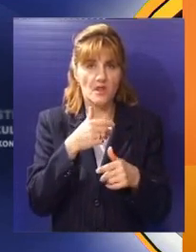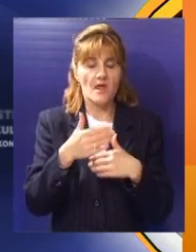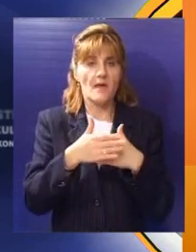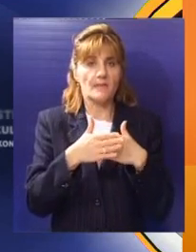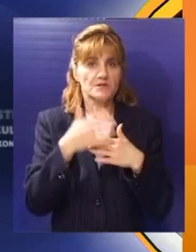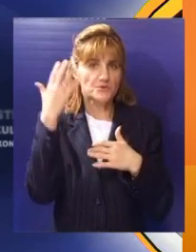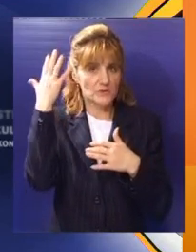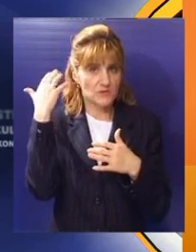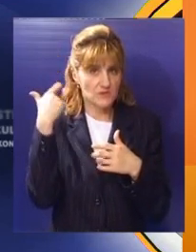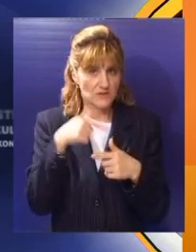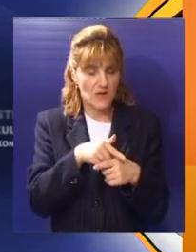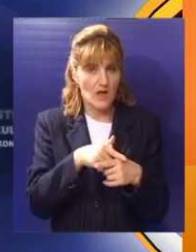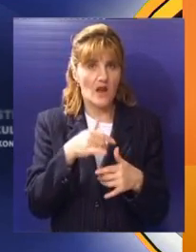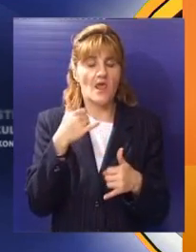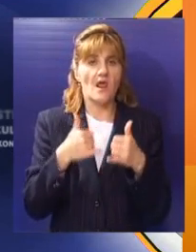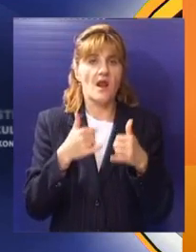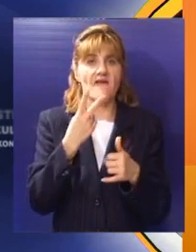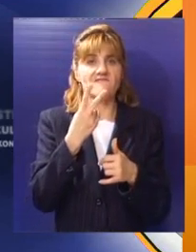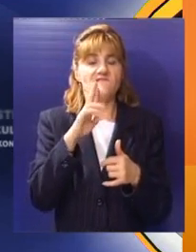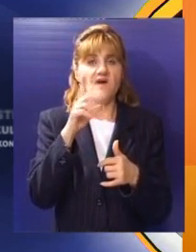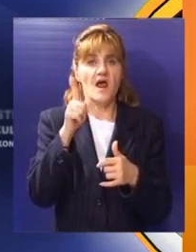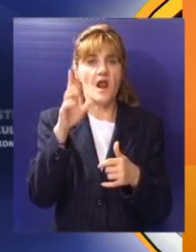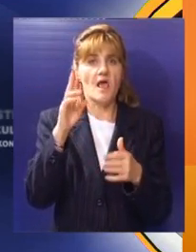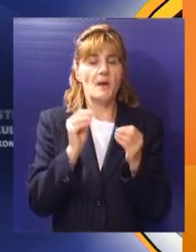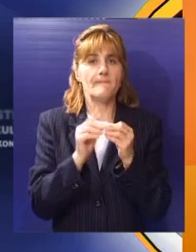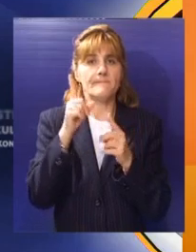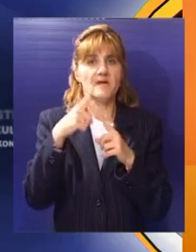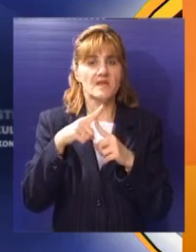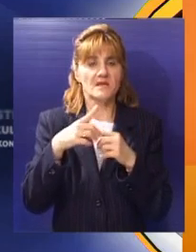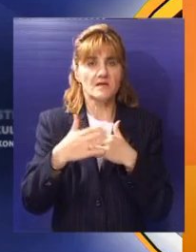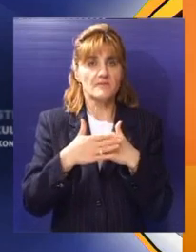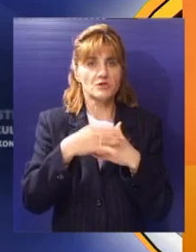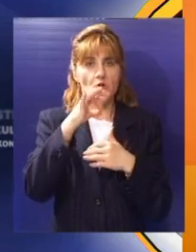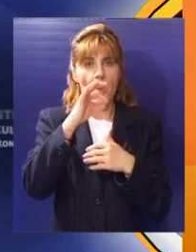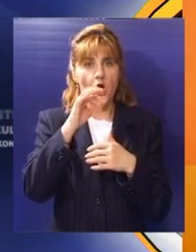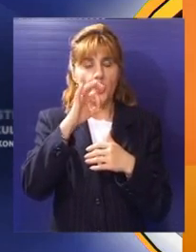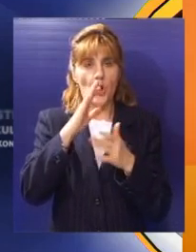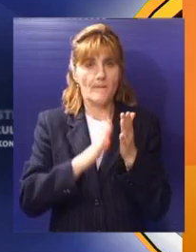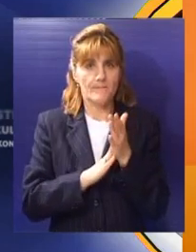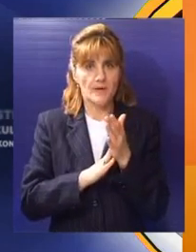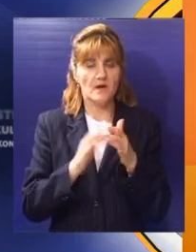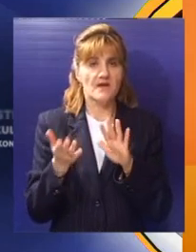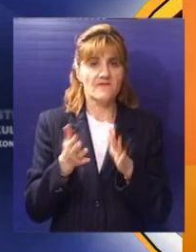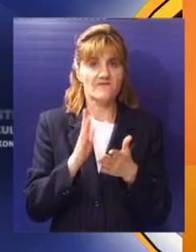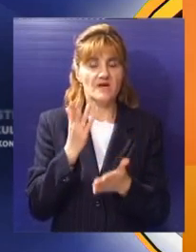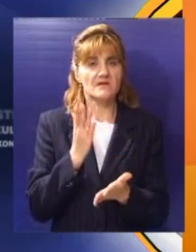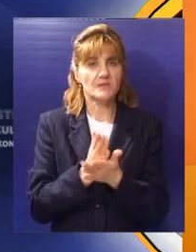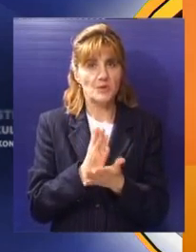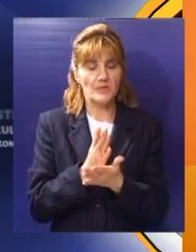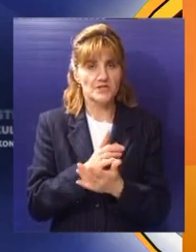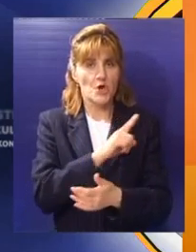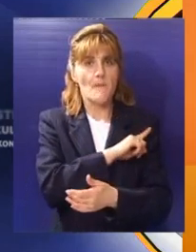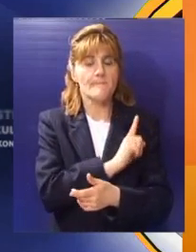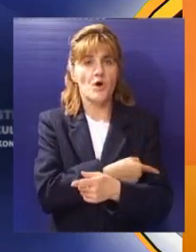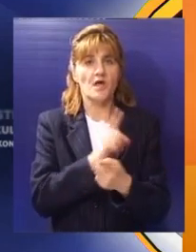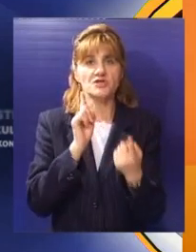Gabrića prema Oromu ili od Velebita jedan deo prema Oromu, pa to će verovatno uzrokovati i